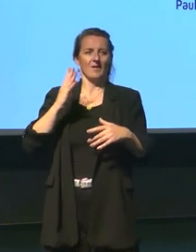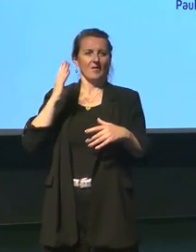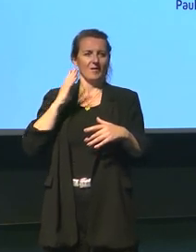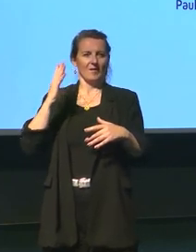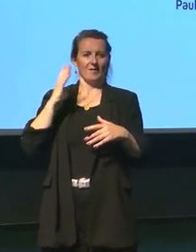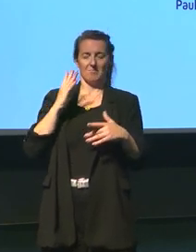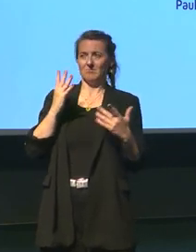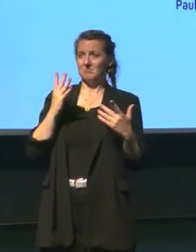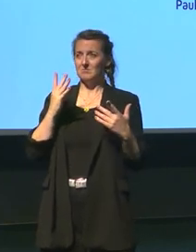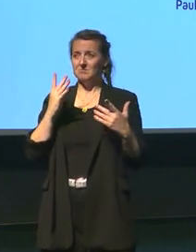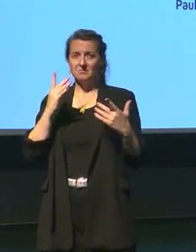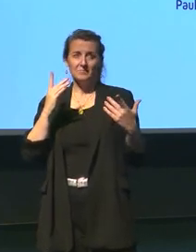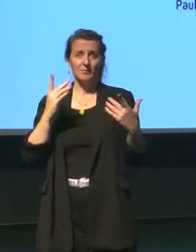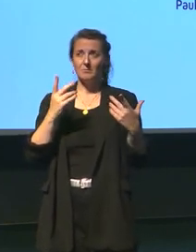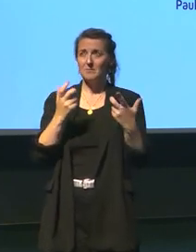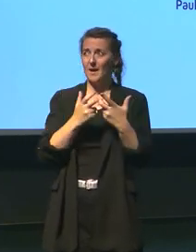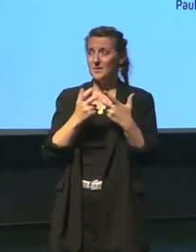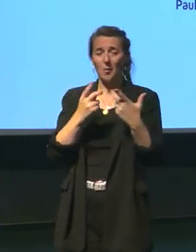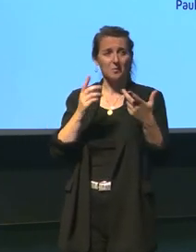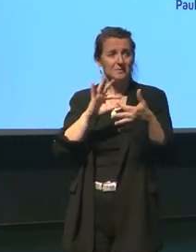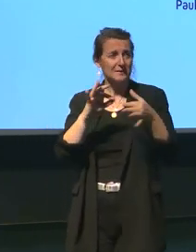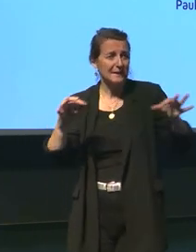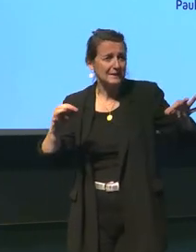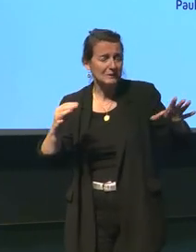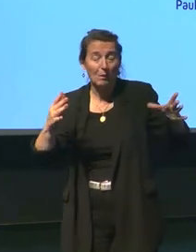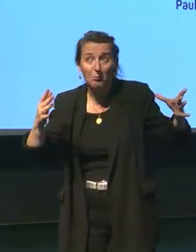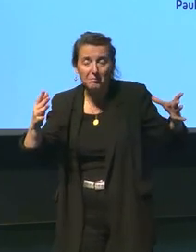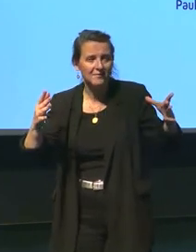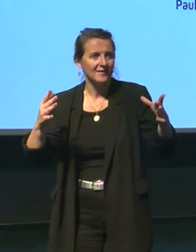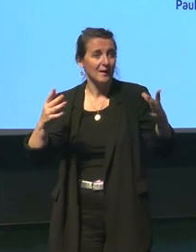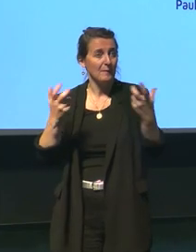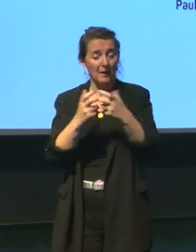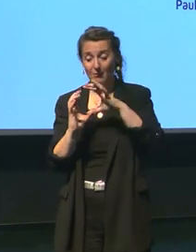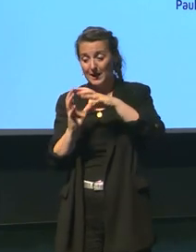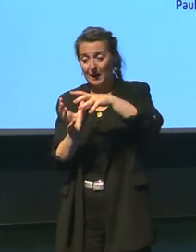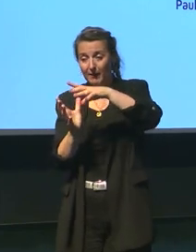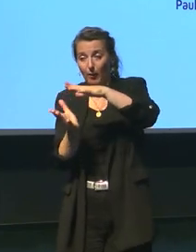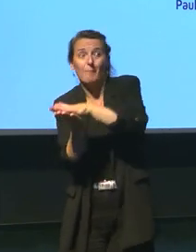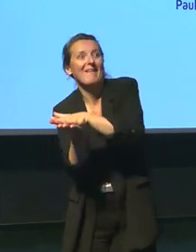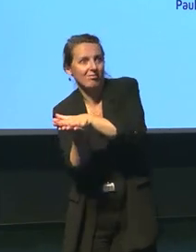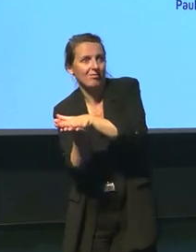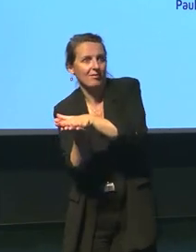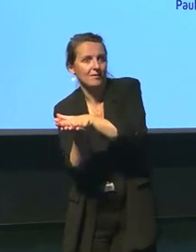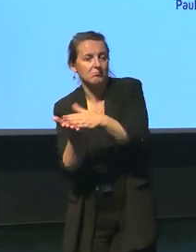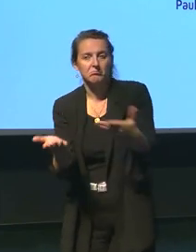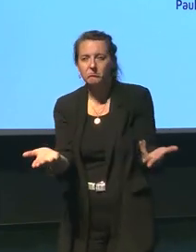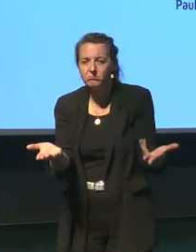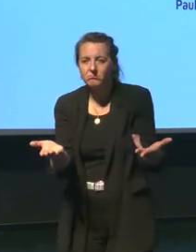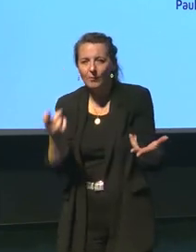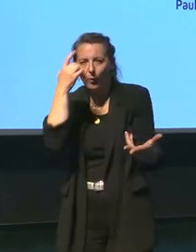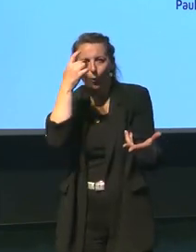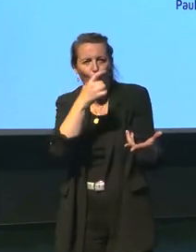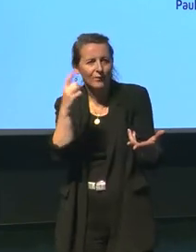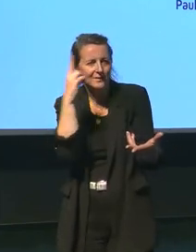des milles qui ne tiennent pas debout la terre est plate difficile à croire et effectivement